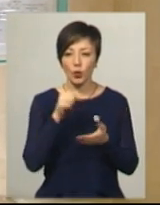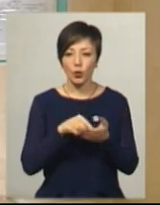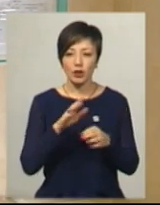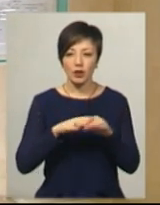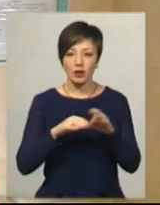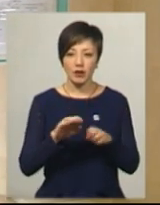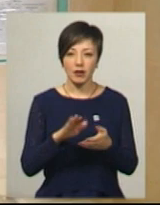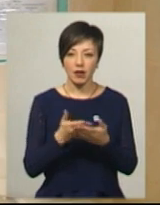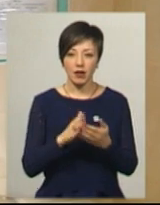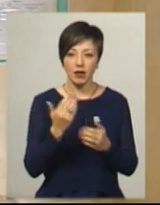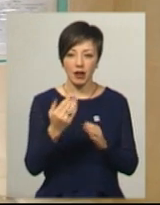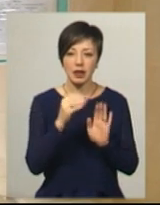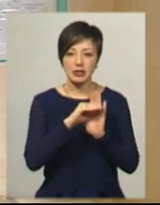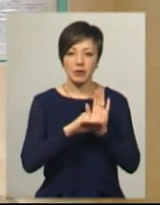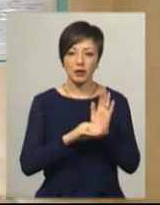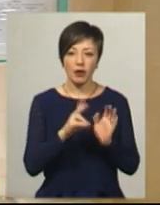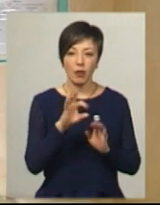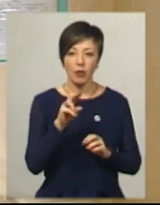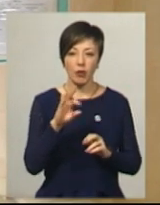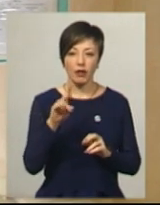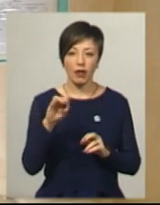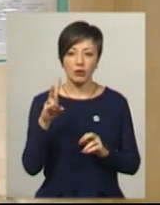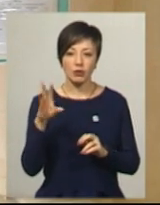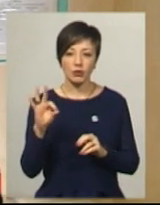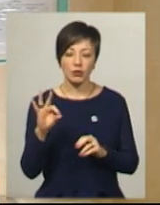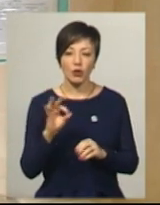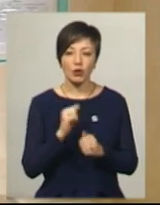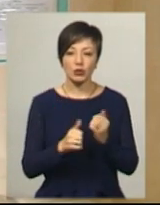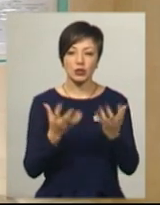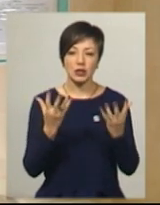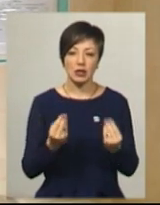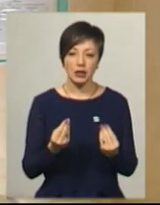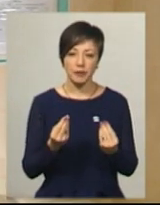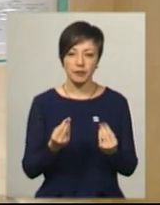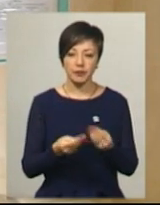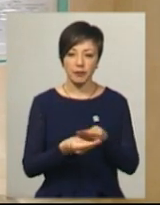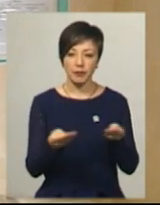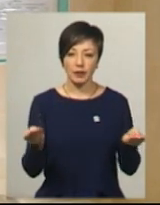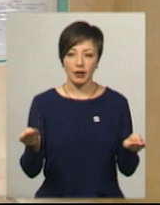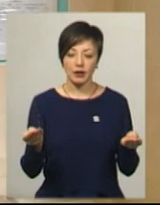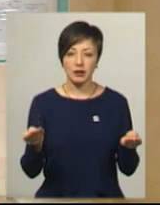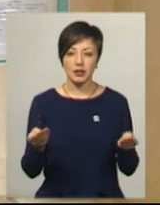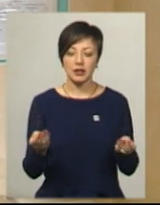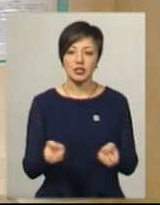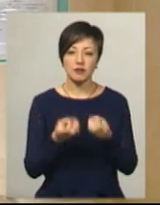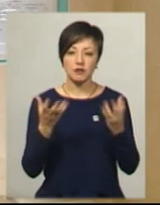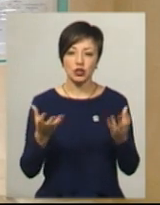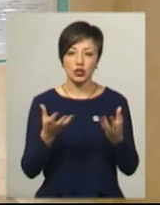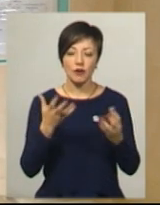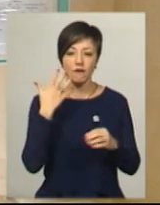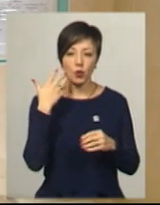по рецептурі Клопотенка. І кожного дня ми подаємо свіжі фрукти.